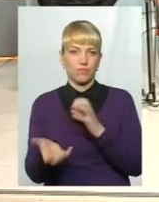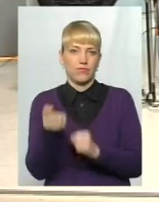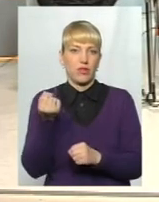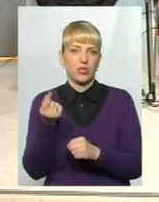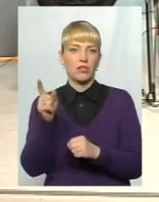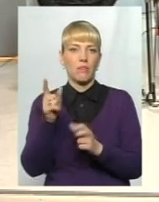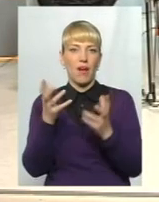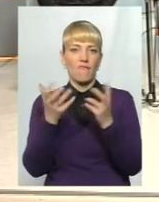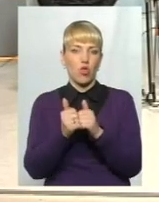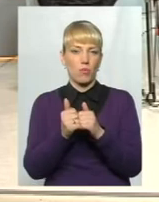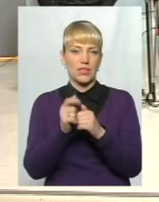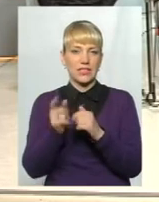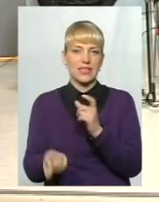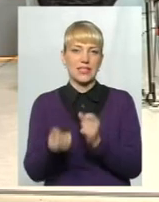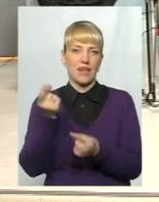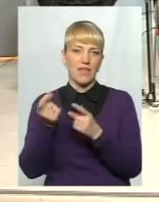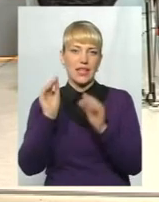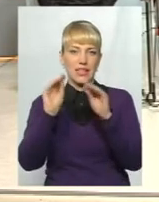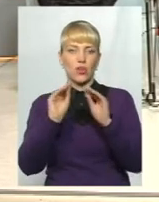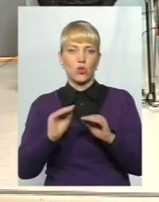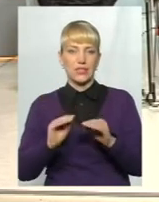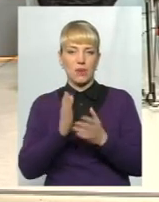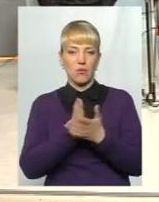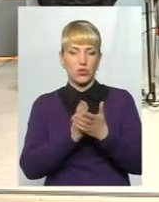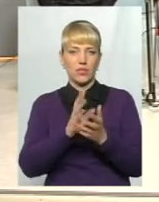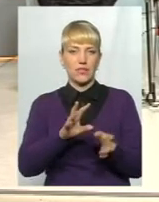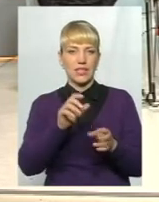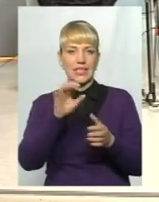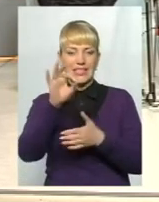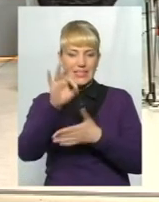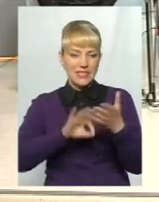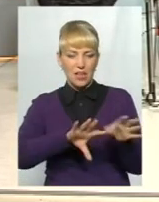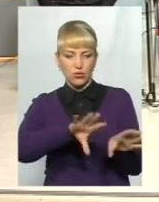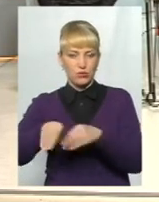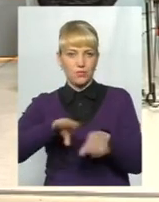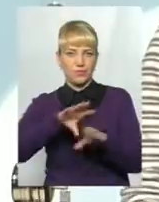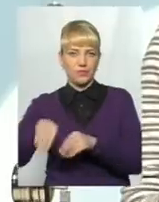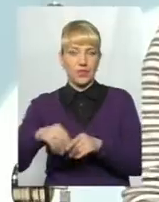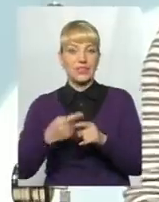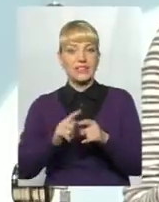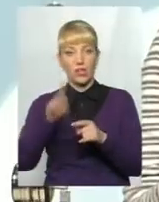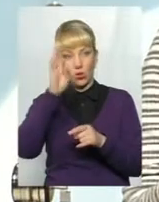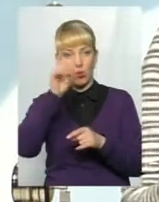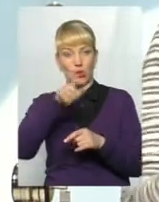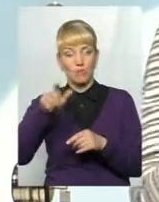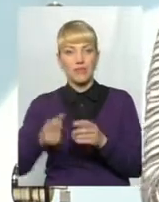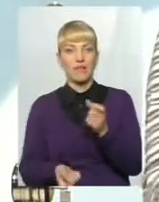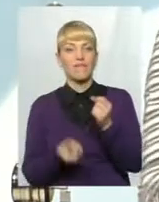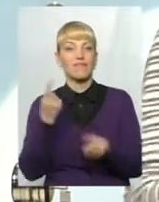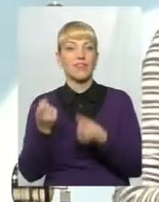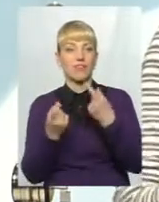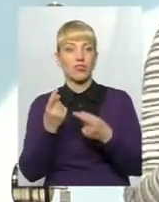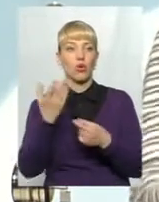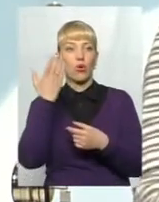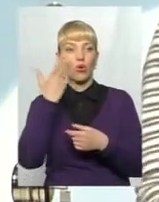автоматично, як з'являється декларація посадовця, вона зразу підтягується. До речі, ці хлопці виявили, що коли